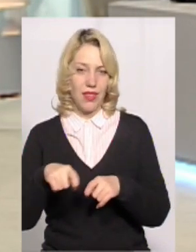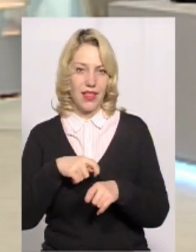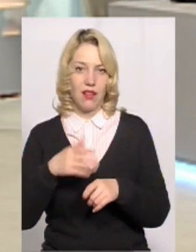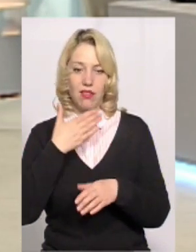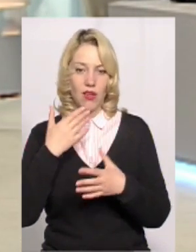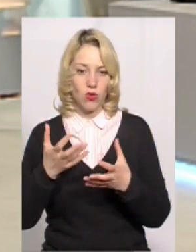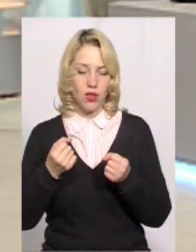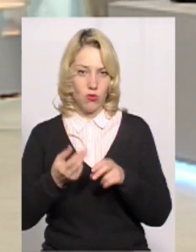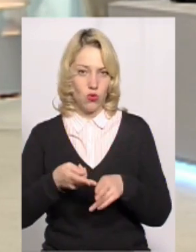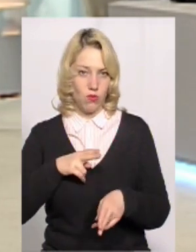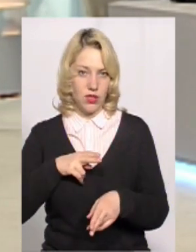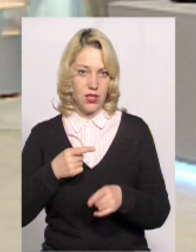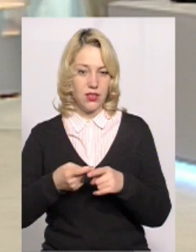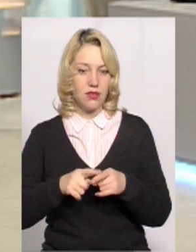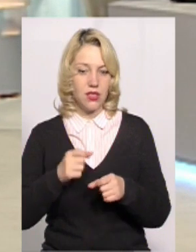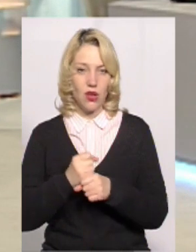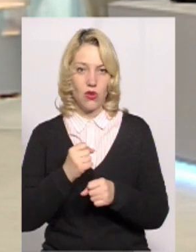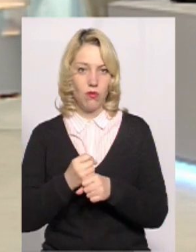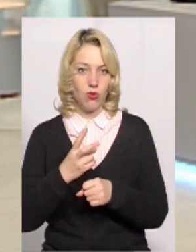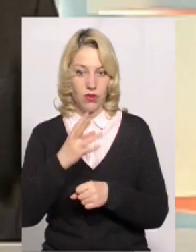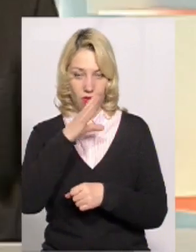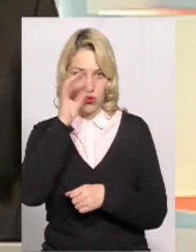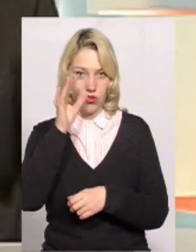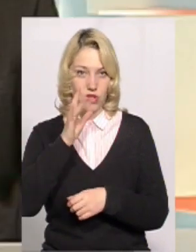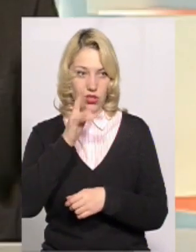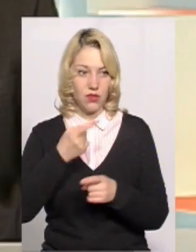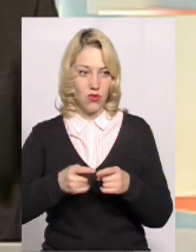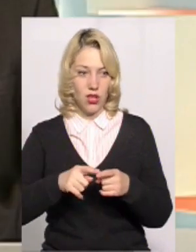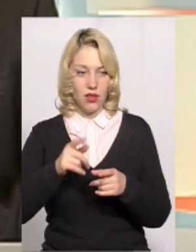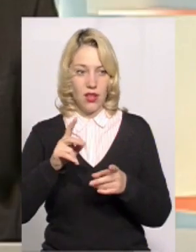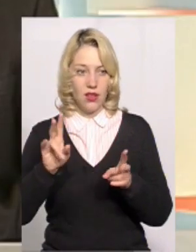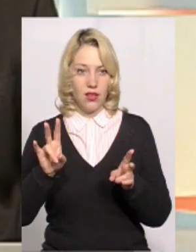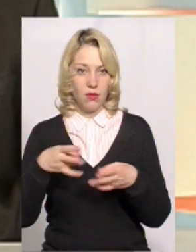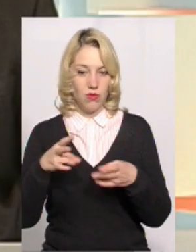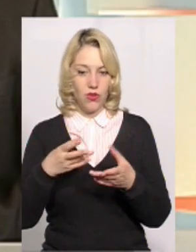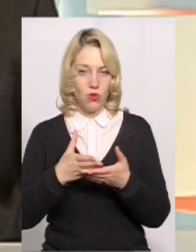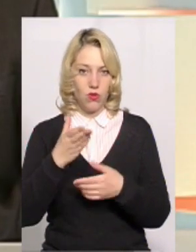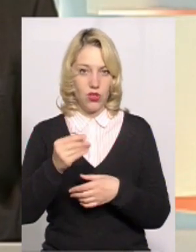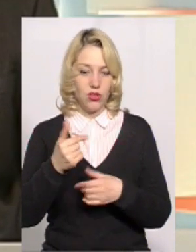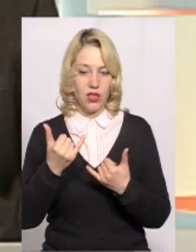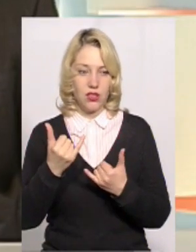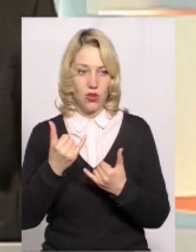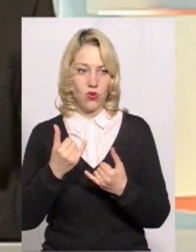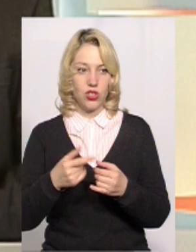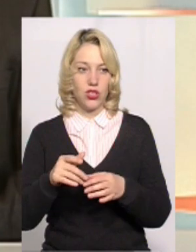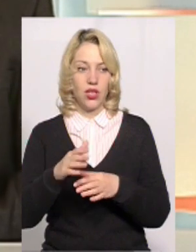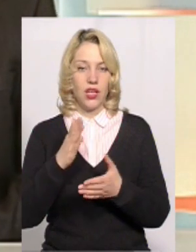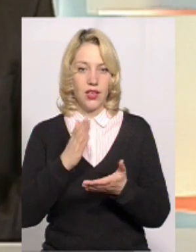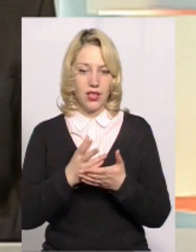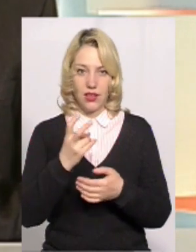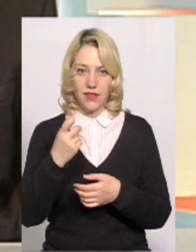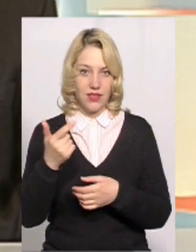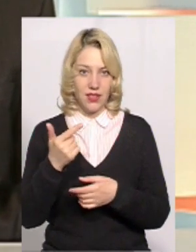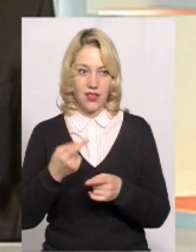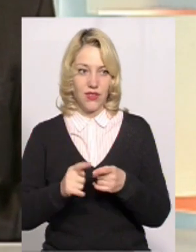не отримують компенсацію. Це робота, як мінімум, в нічний час. І вона не має оплачуватись. На сьогодні ринок праці є, і